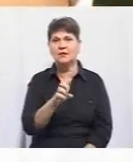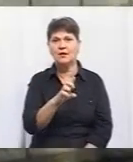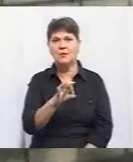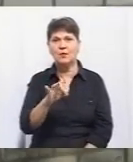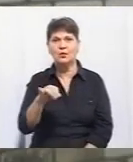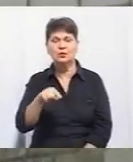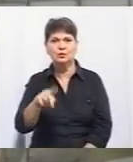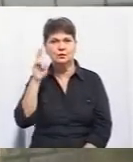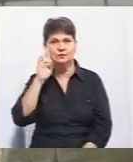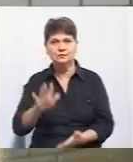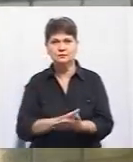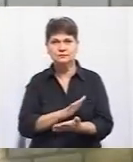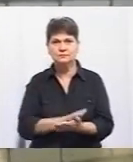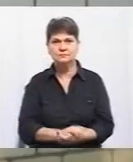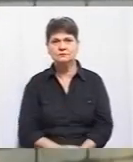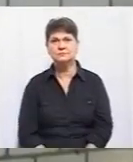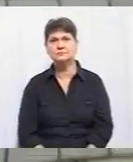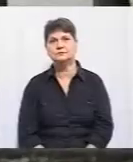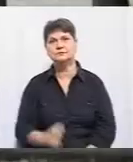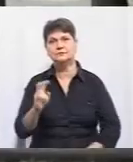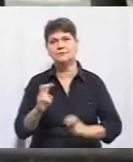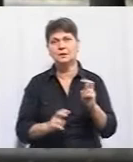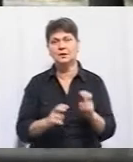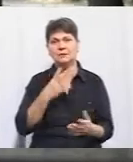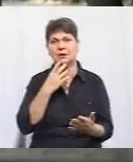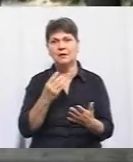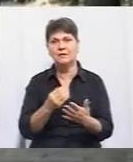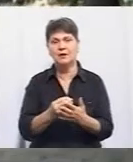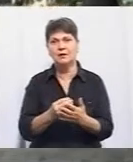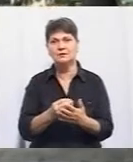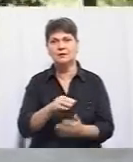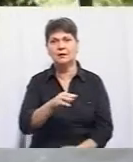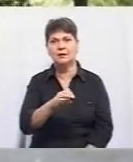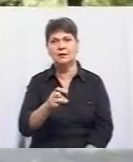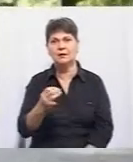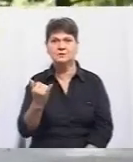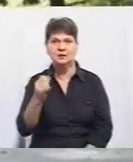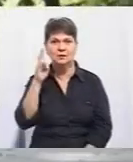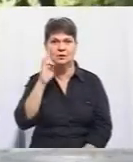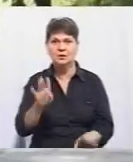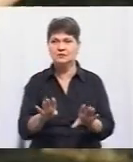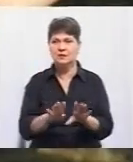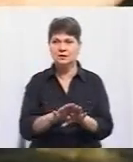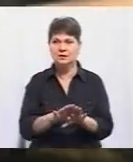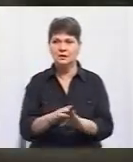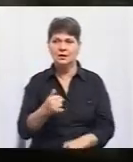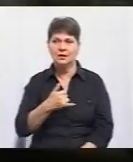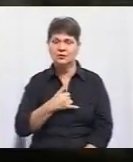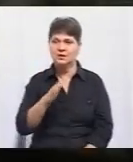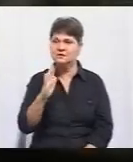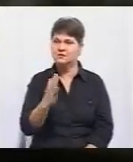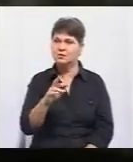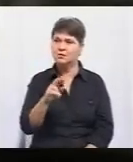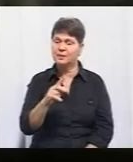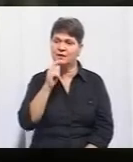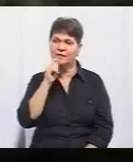Цю вбиральню 15 років тому побудував підприємець, власник літньої тераси. Наразі вона закрита. У нас вівторок, п'ятницю